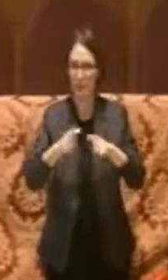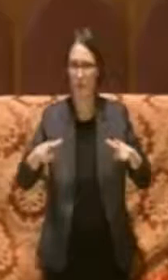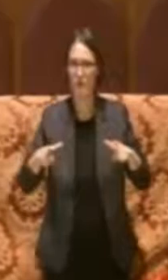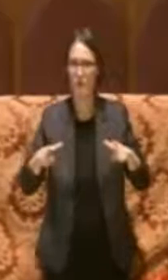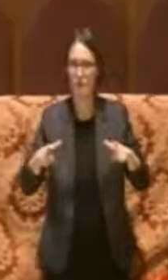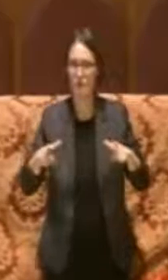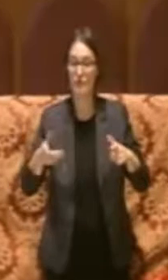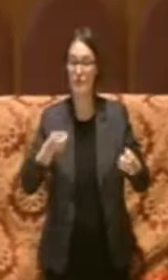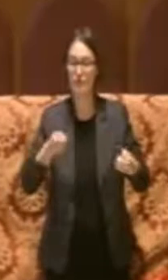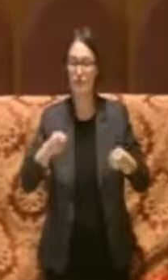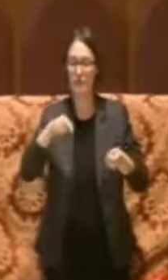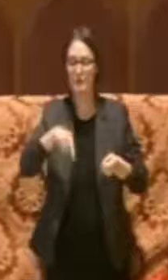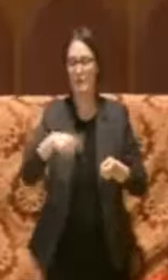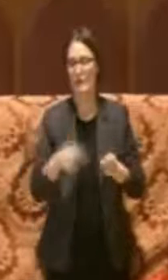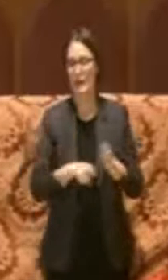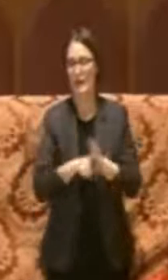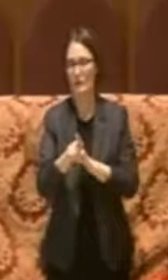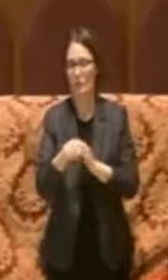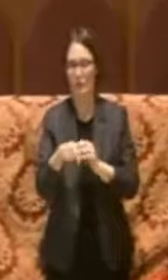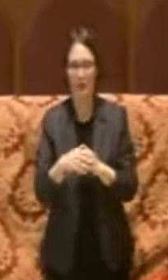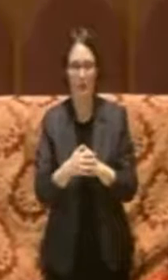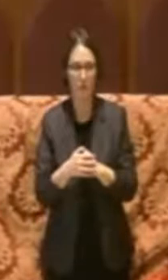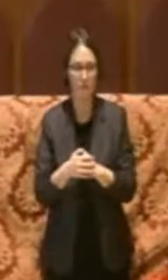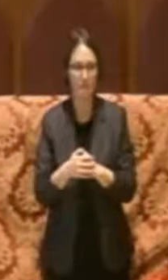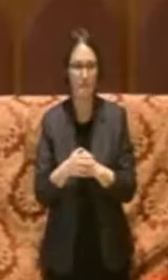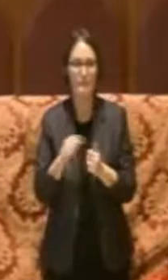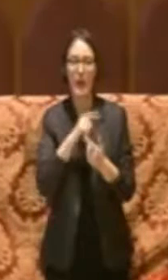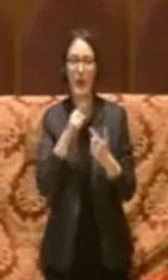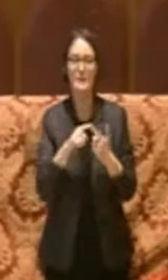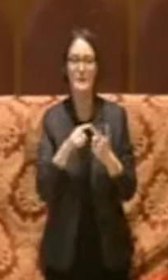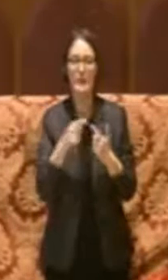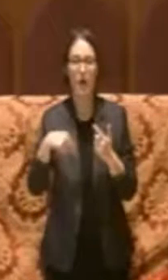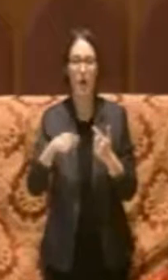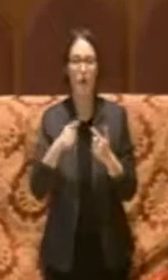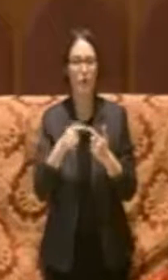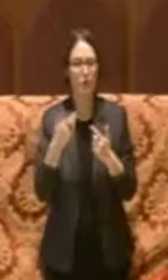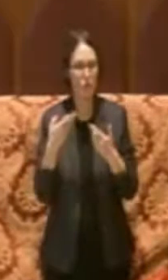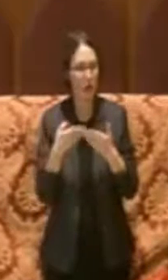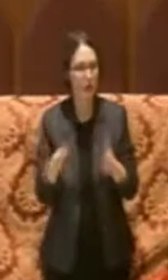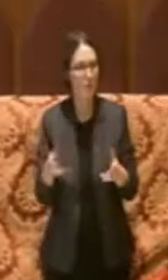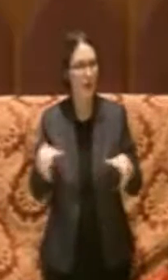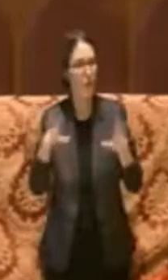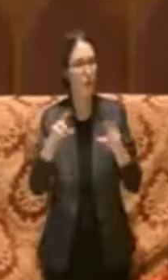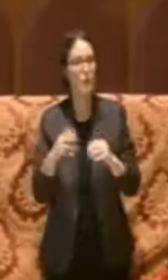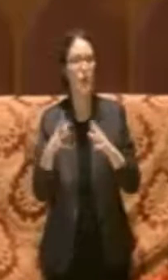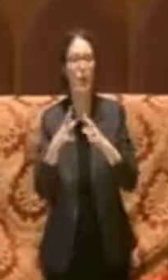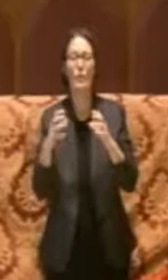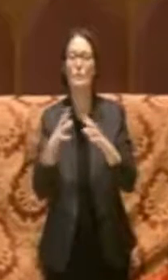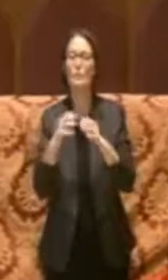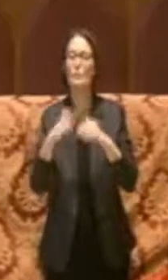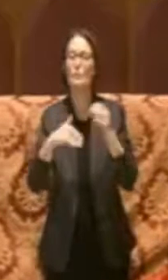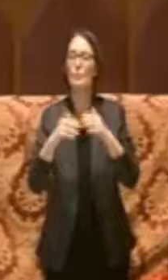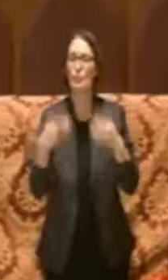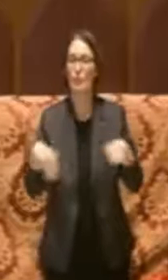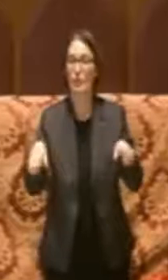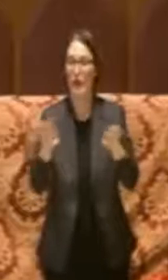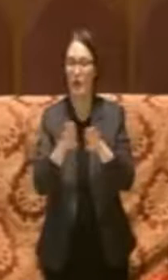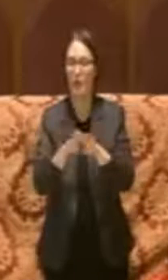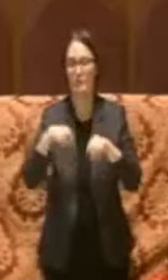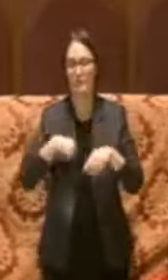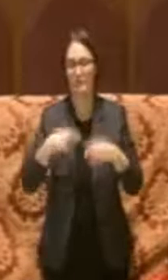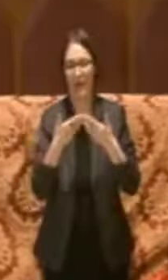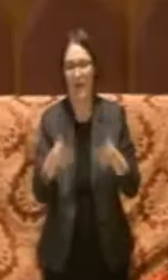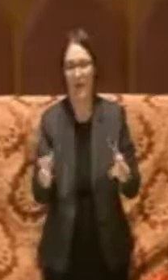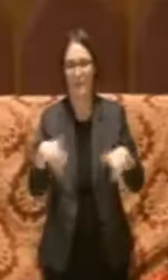ha avuto questo risultato. Secondariamente stiamo riaprendo strutture chiuse. L'anno prossimo riaprirà,